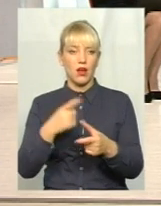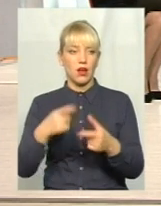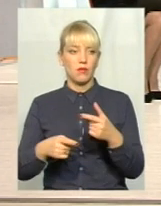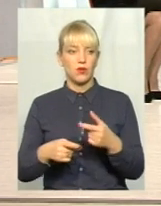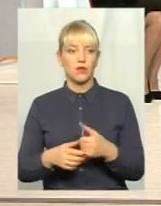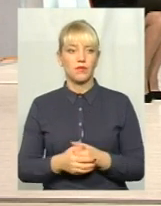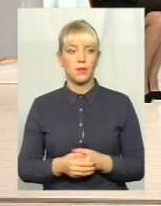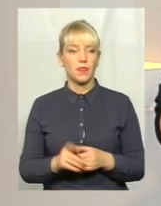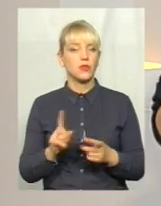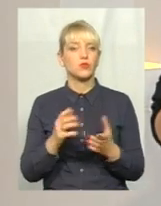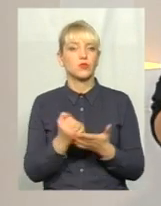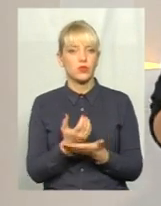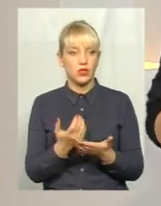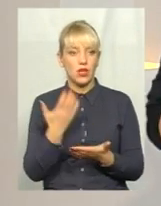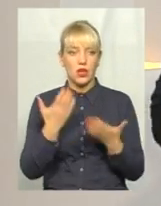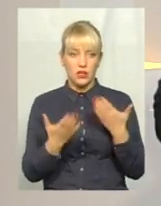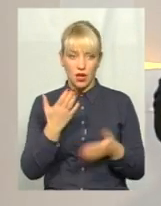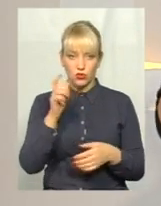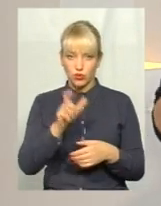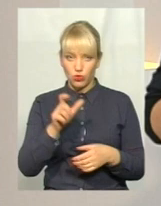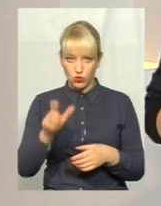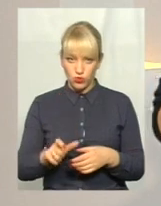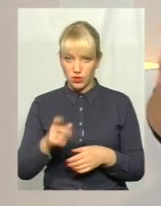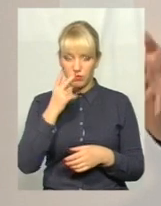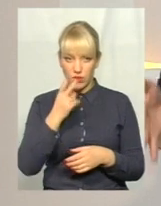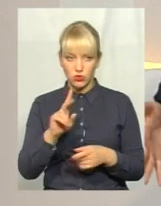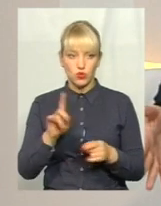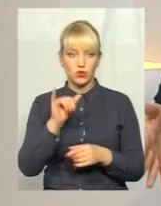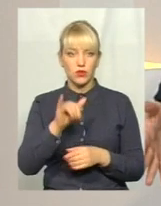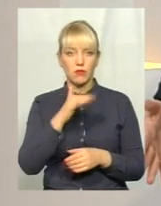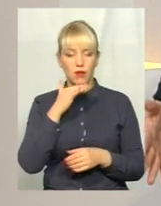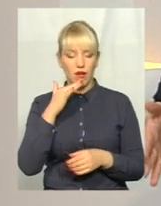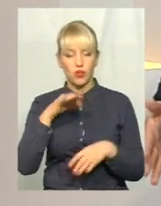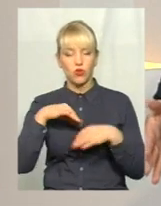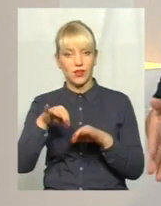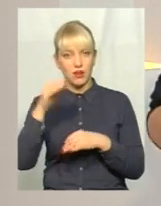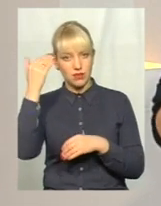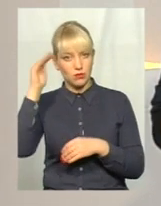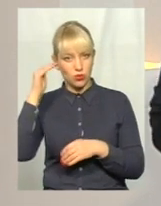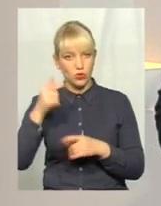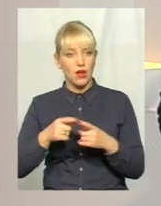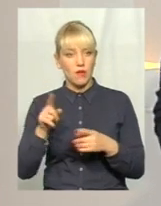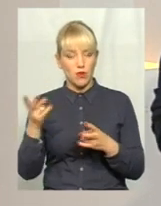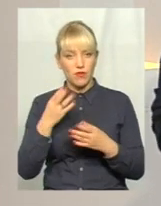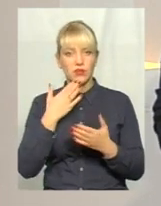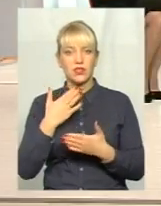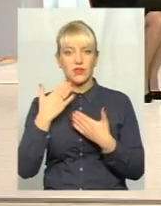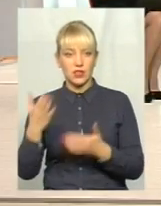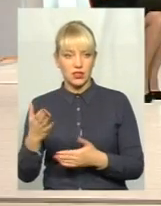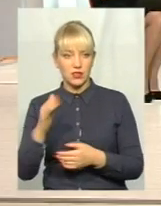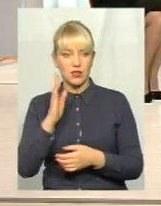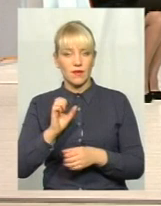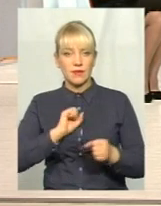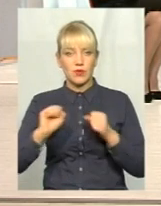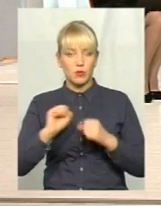Я перепрошую, то виходить така ситуація, якщо люди бачать, що в них дуже багато транспорту паркується, то вони просто звертаються вже в